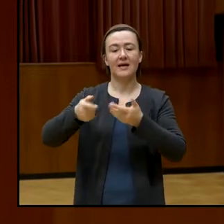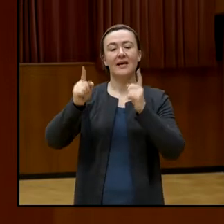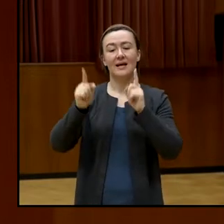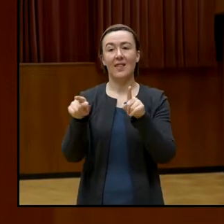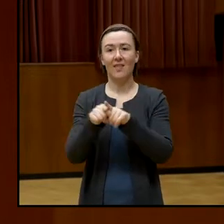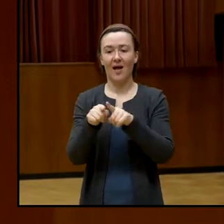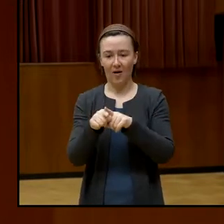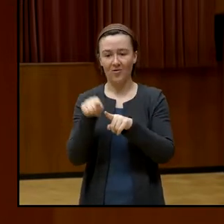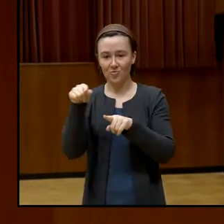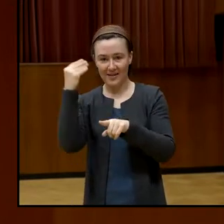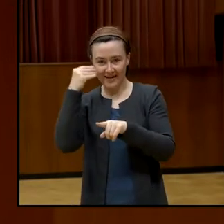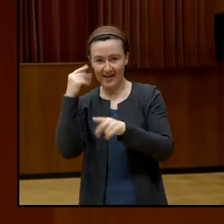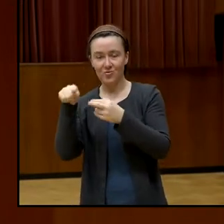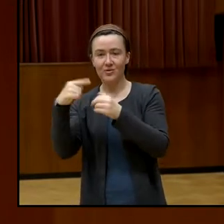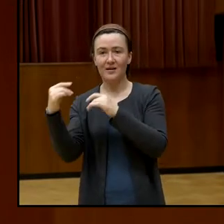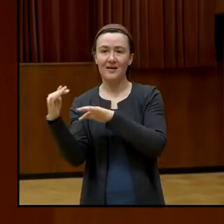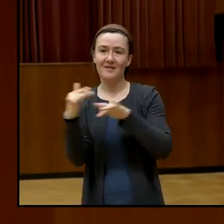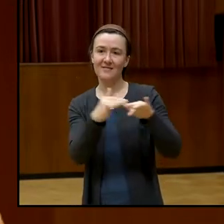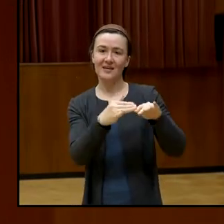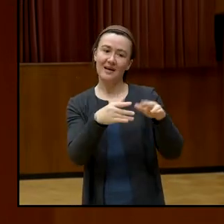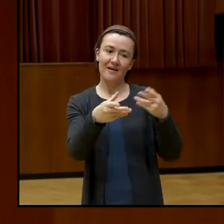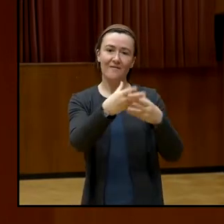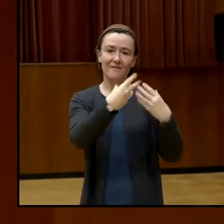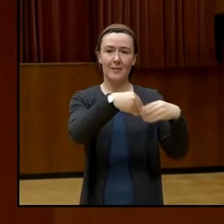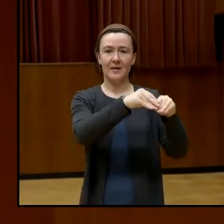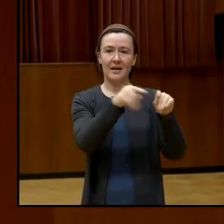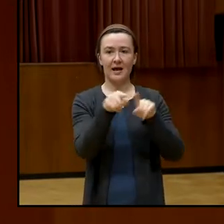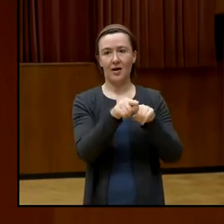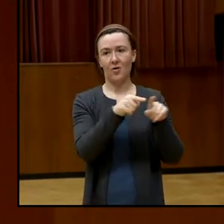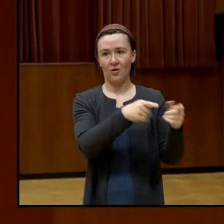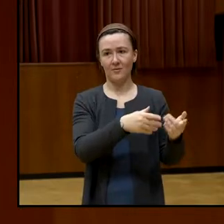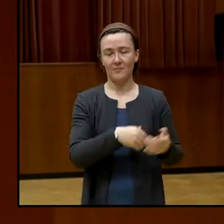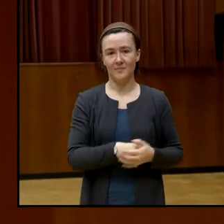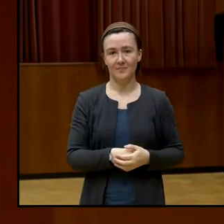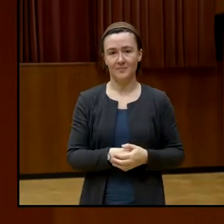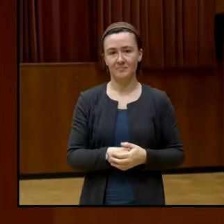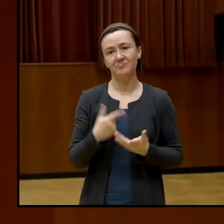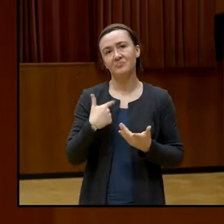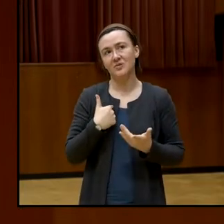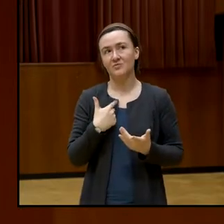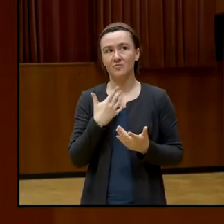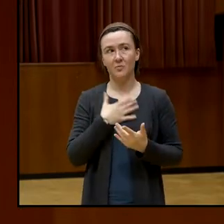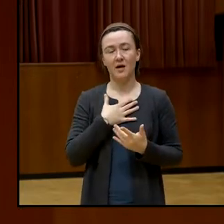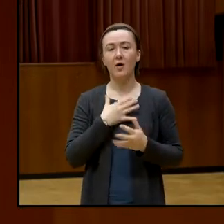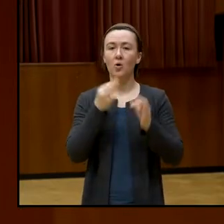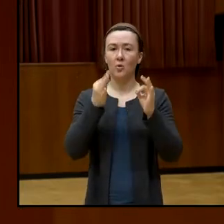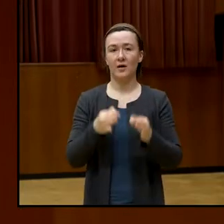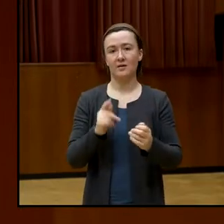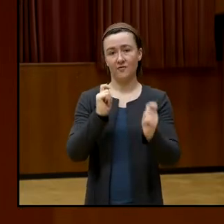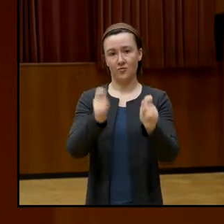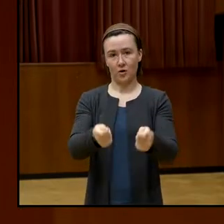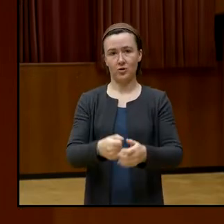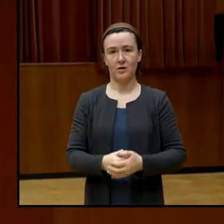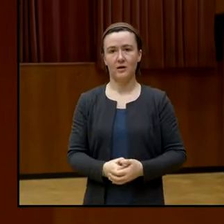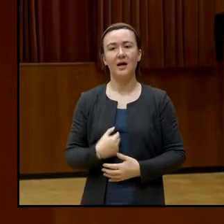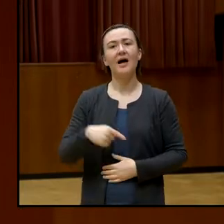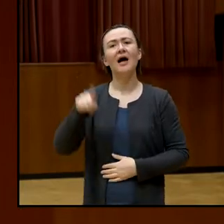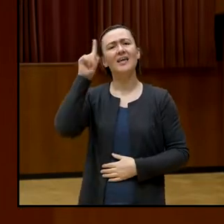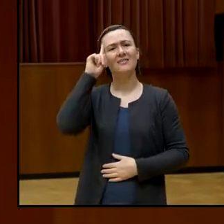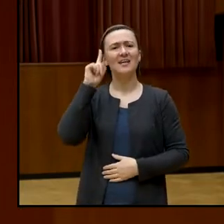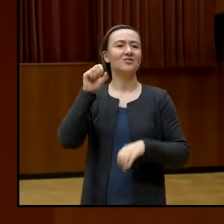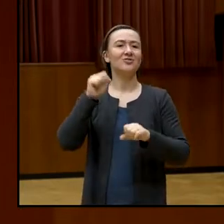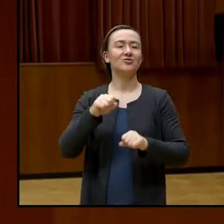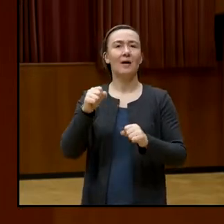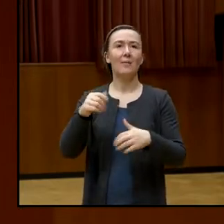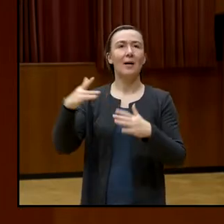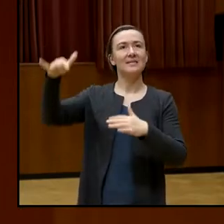zurückwirken. Und das, glaube ich, wäre so eine relativ konkrete Vorschlag, weil ich weiß, man bleibt immer ganz viel im Abstrakten und wir